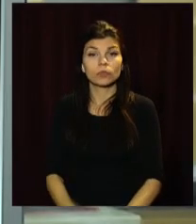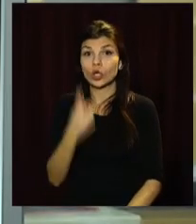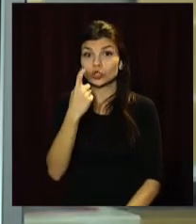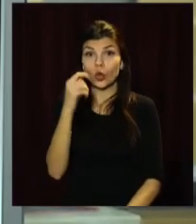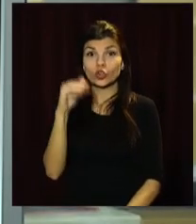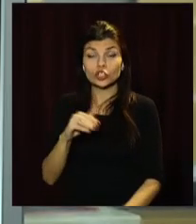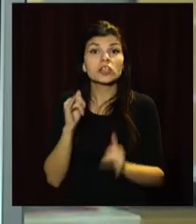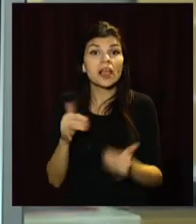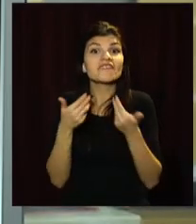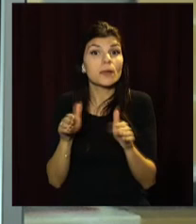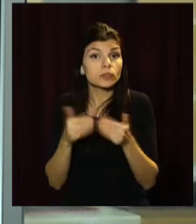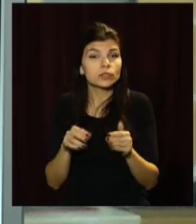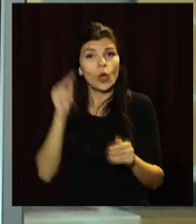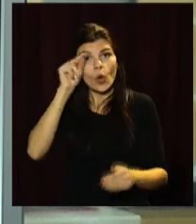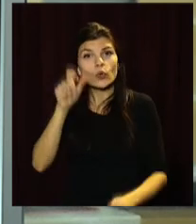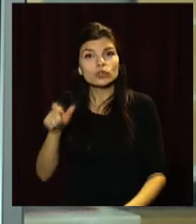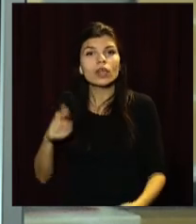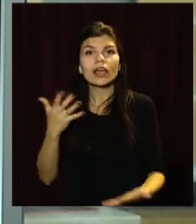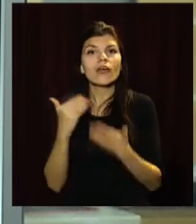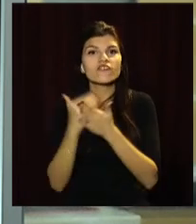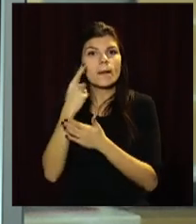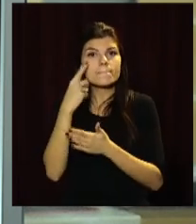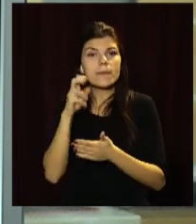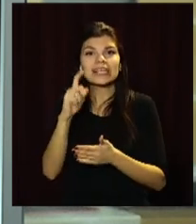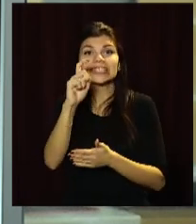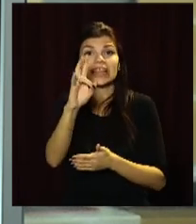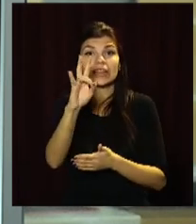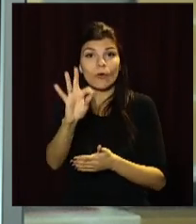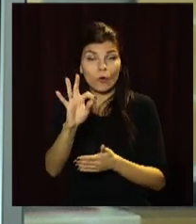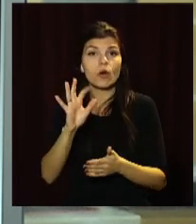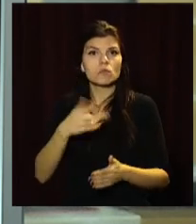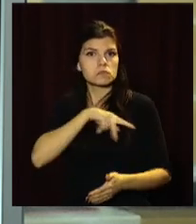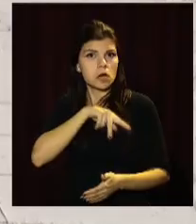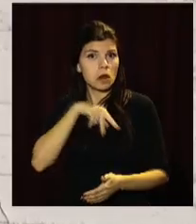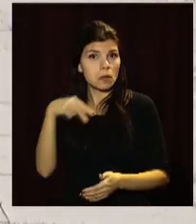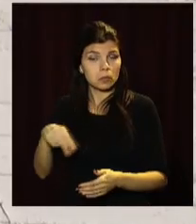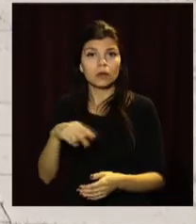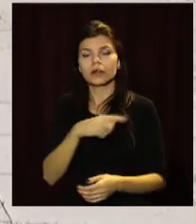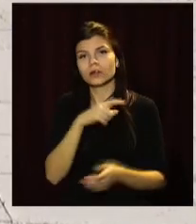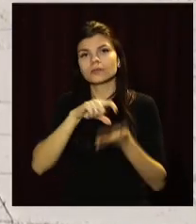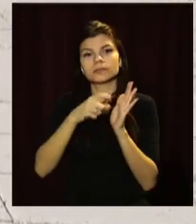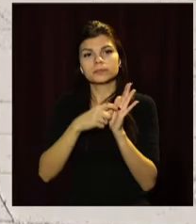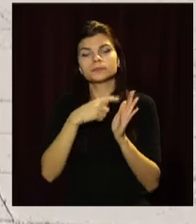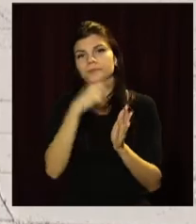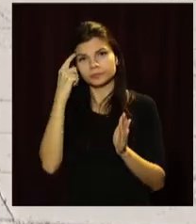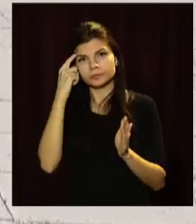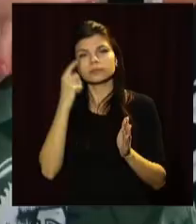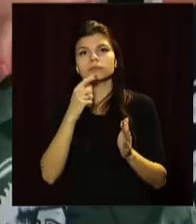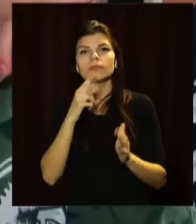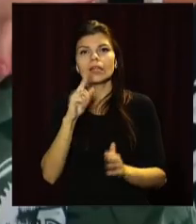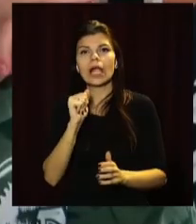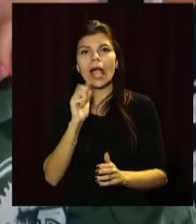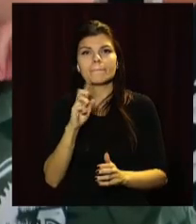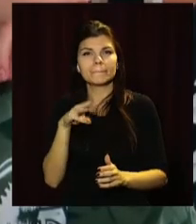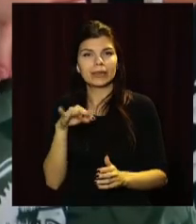випускників. Учнів, які отримали найвищі бали за ЗНО, преміюють. Кабмін України направив президенту відповідний указ. У тексті